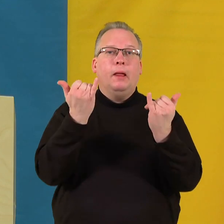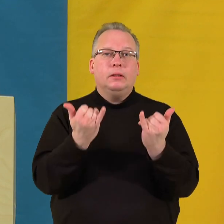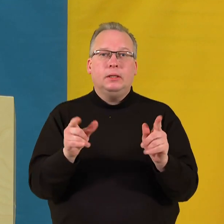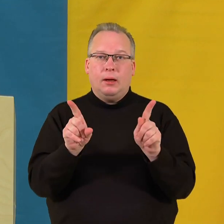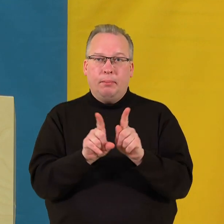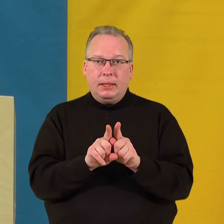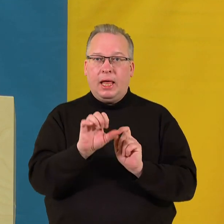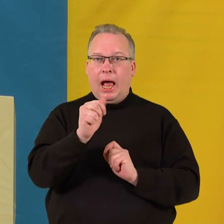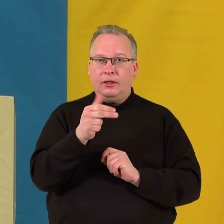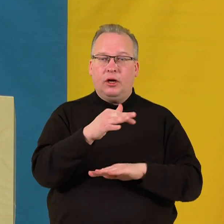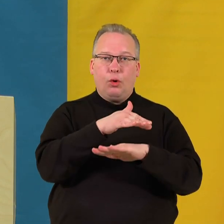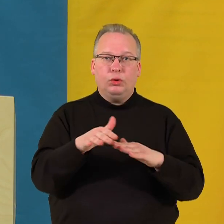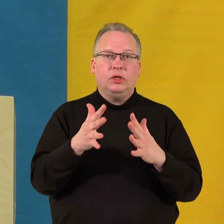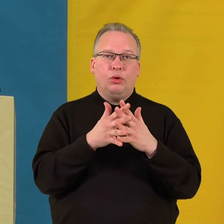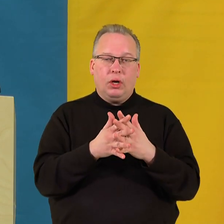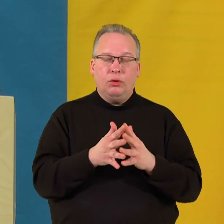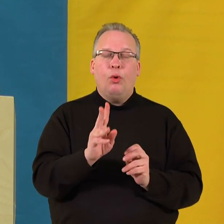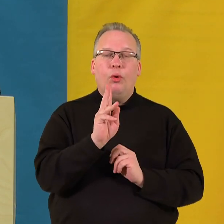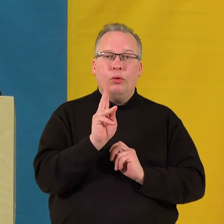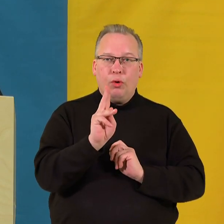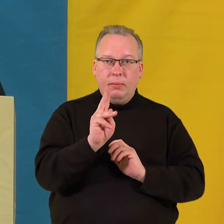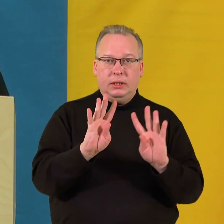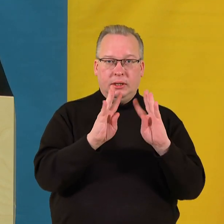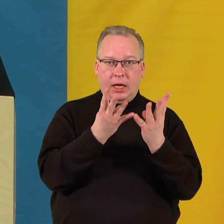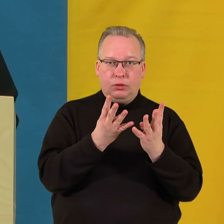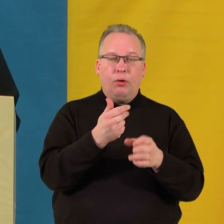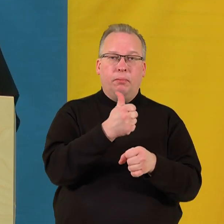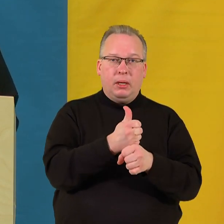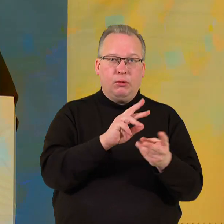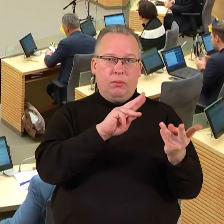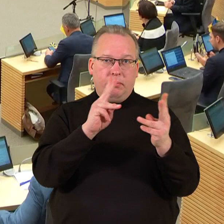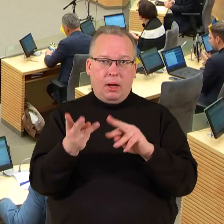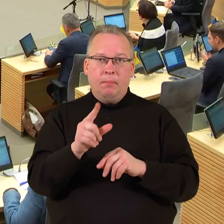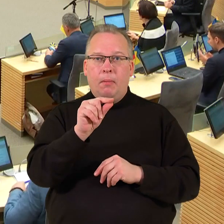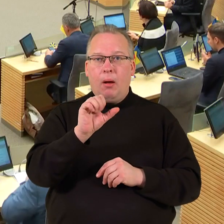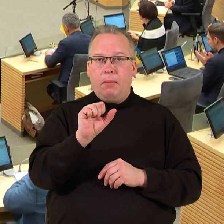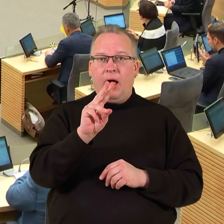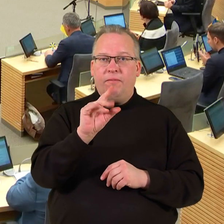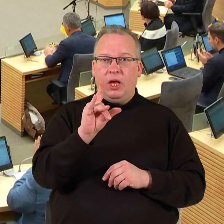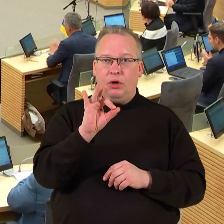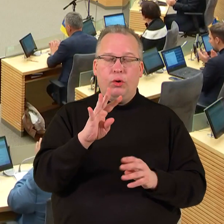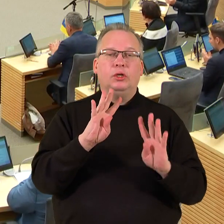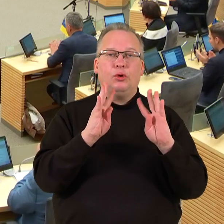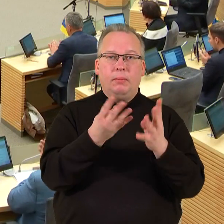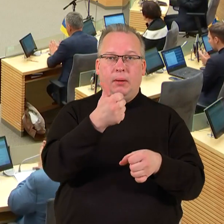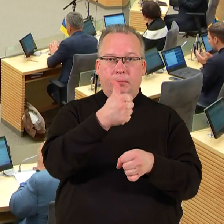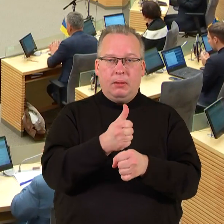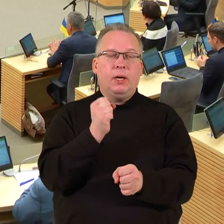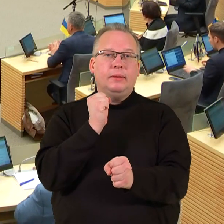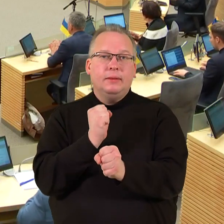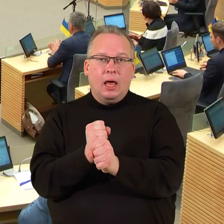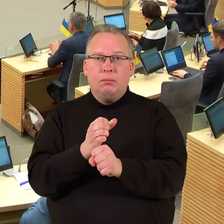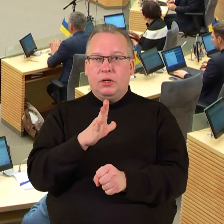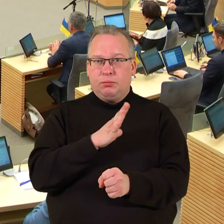Laima Andrikėne, užsienio reikalų komiteto pirmininko poste, keičia Žygimantas Pavilionis. Komiteto pirmininko pareigas